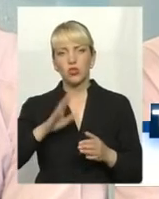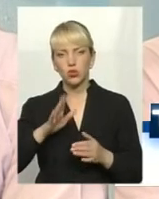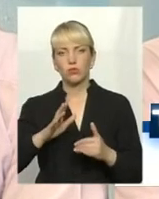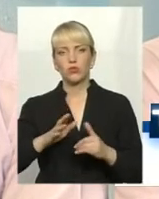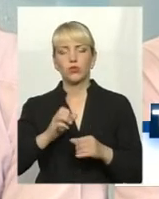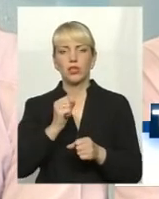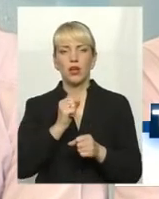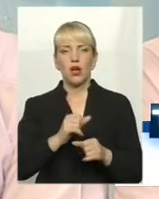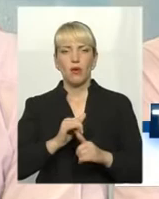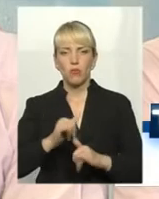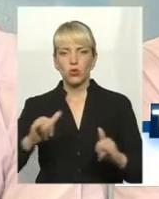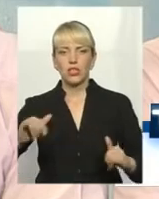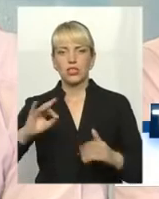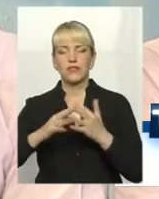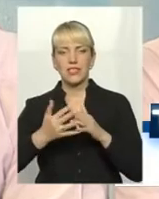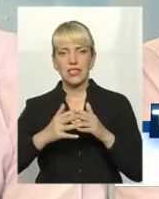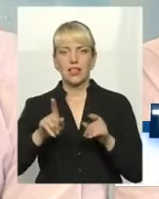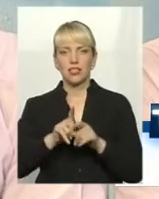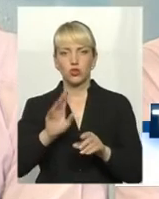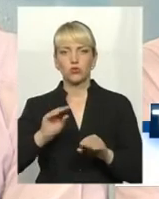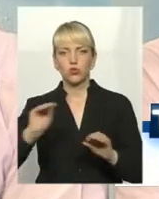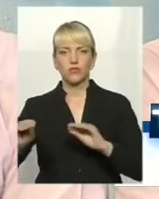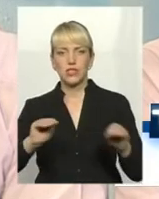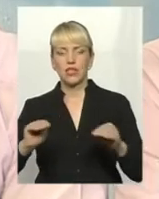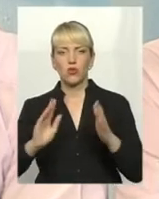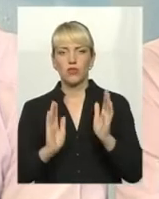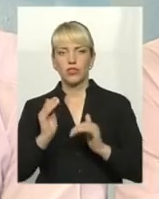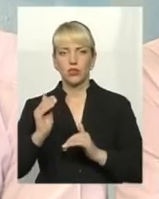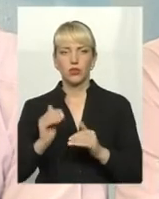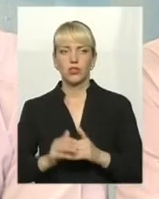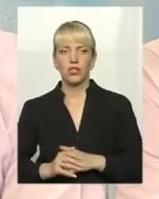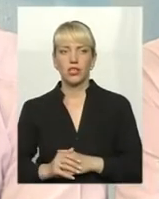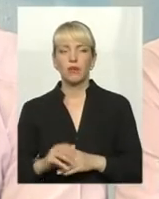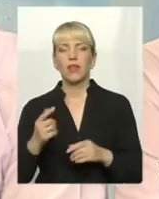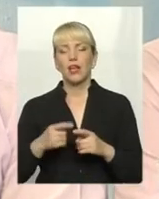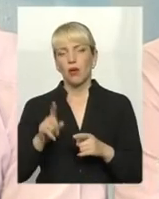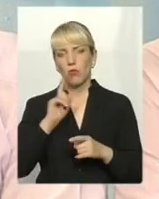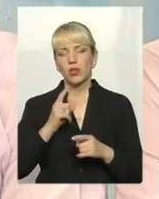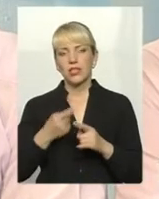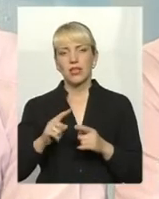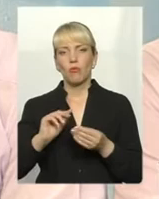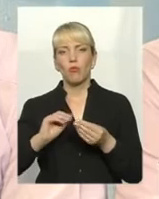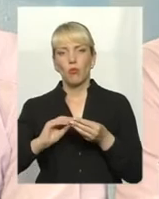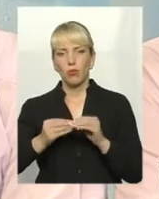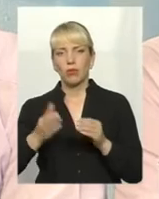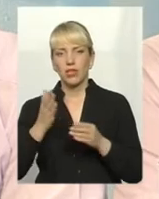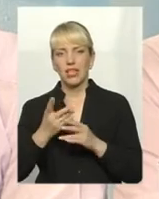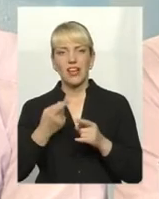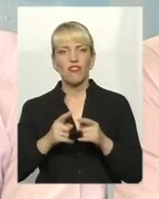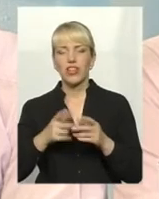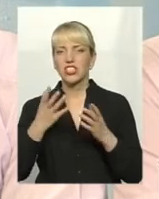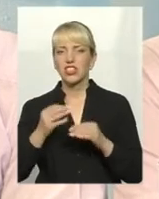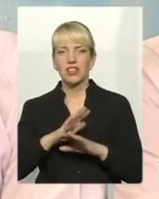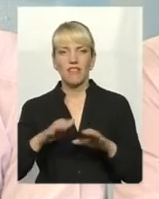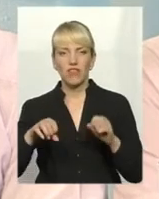на маленький населений пункт ця робота. Звичайно, що поки що в маленьких населених пунктах ця проблема є і вона не вирішена. А